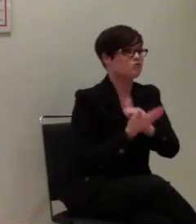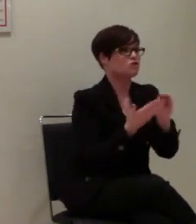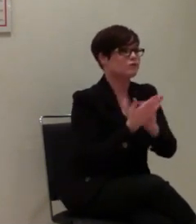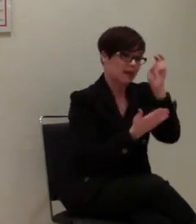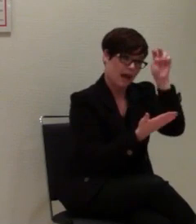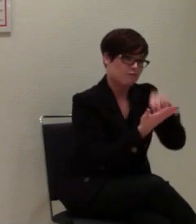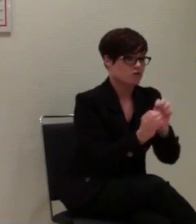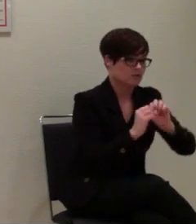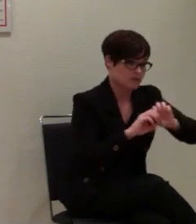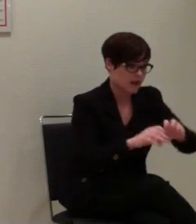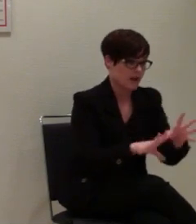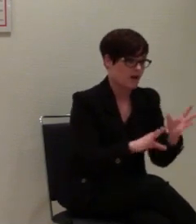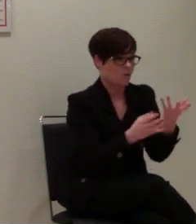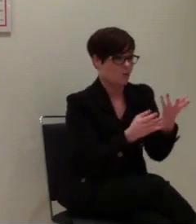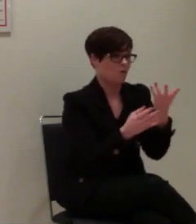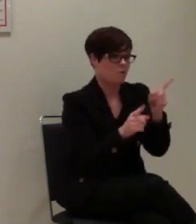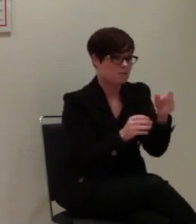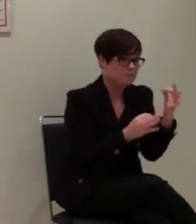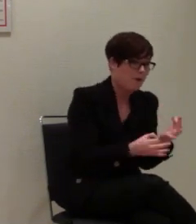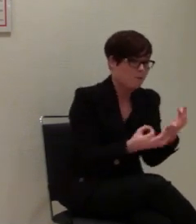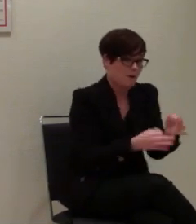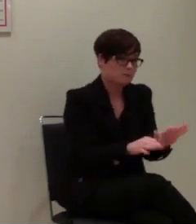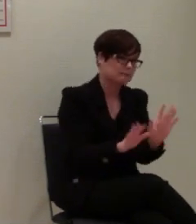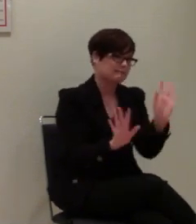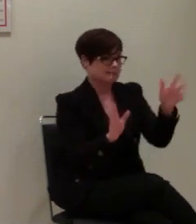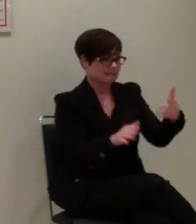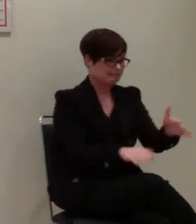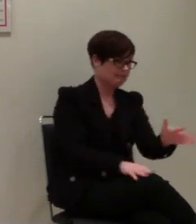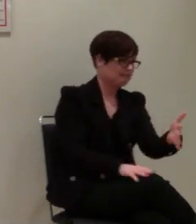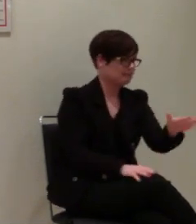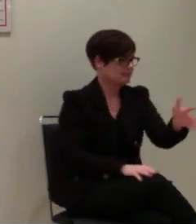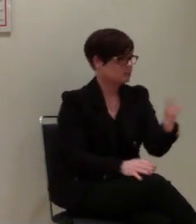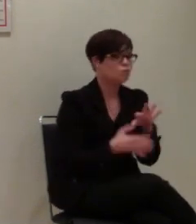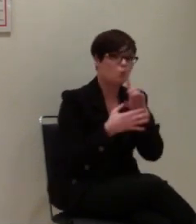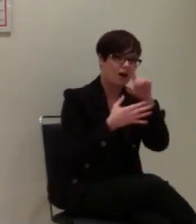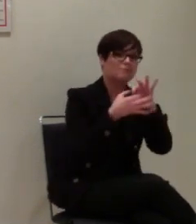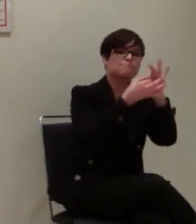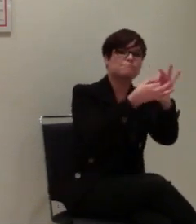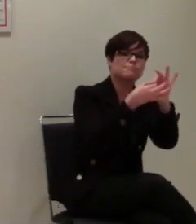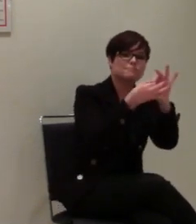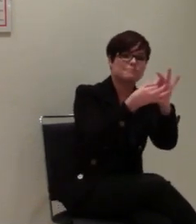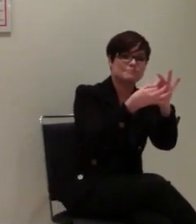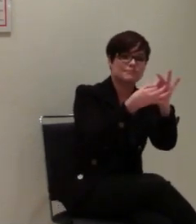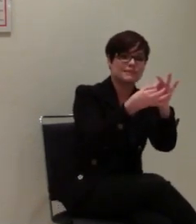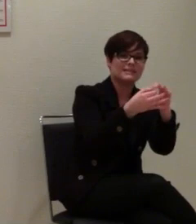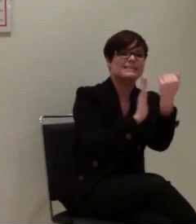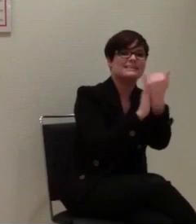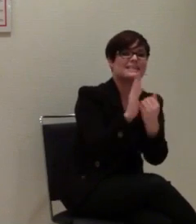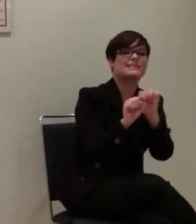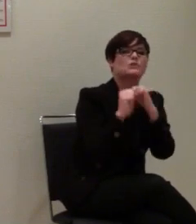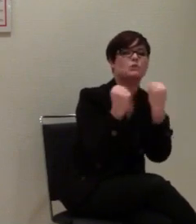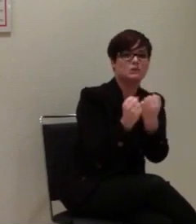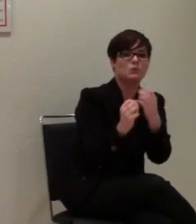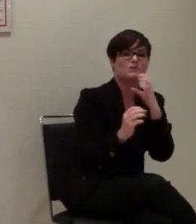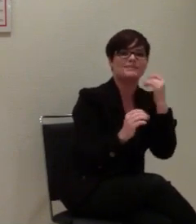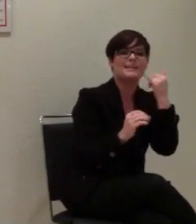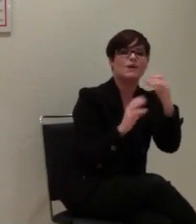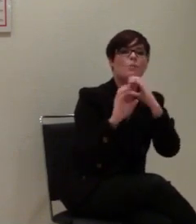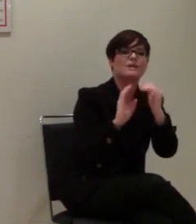Einverständniserklärung brauchen, von der ich gesprochen hatte. Das bezog sich lediglich auf die Gesetzeslage, wie es nach dem